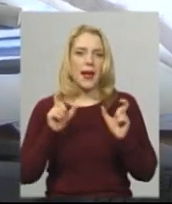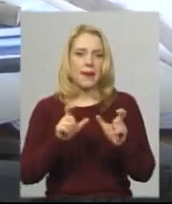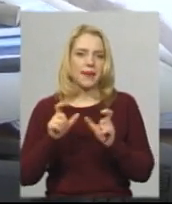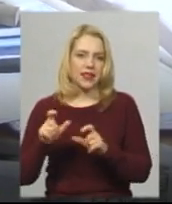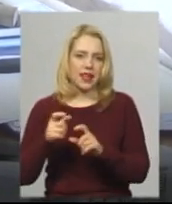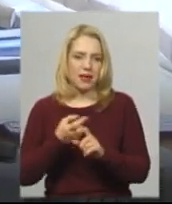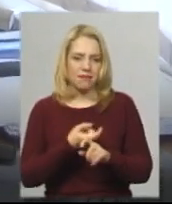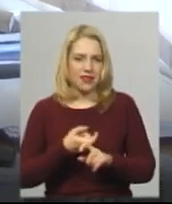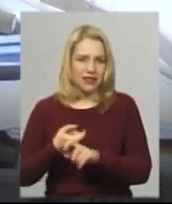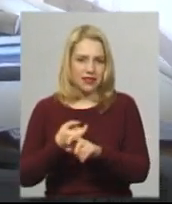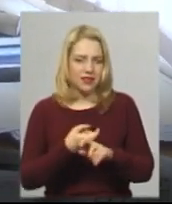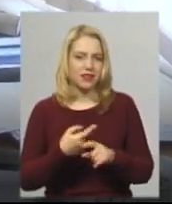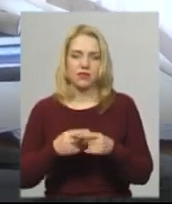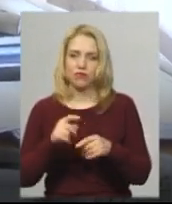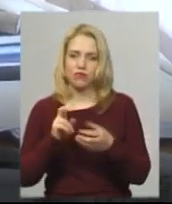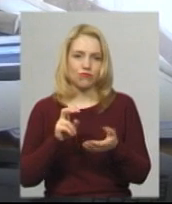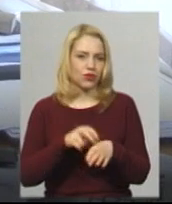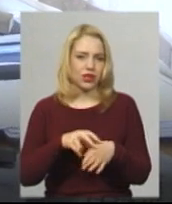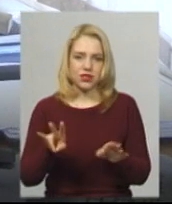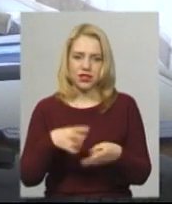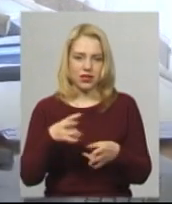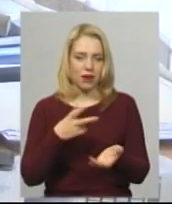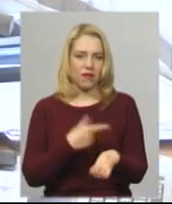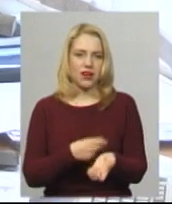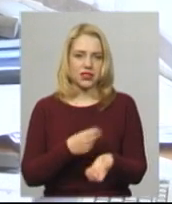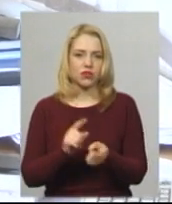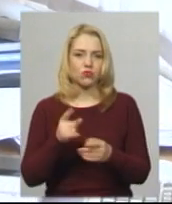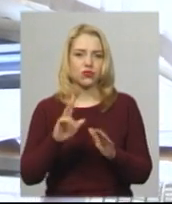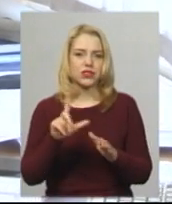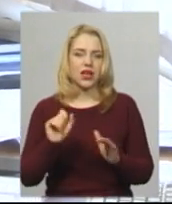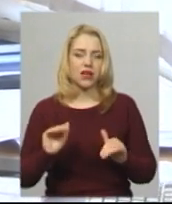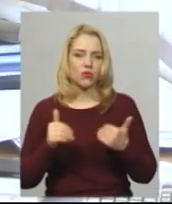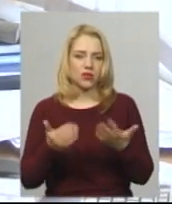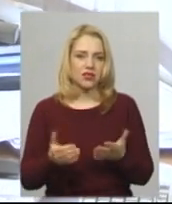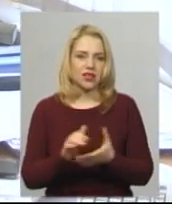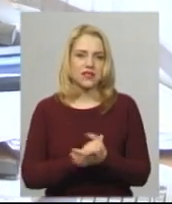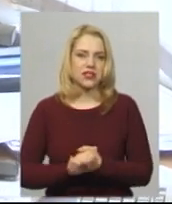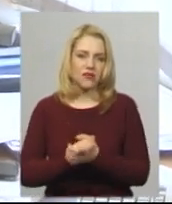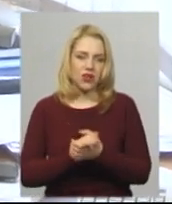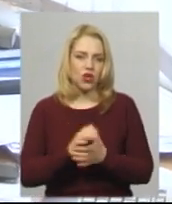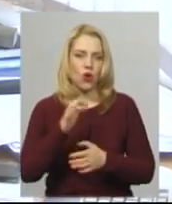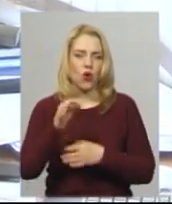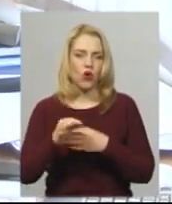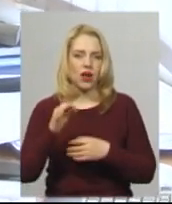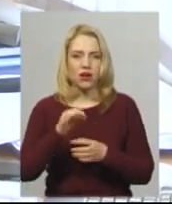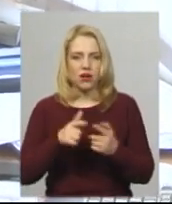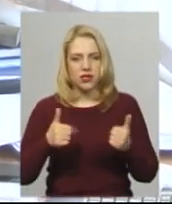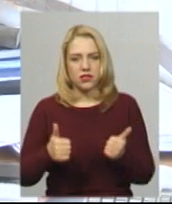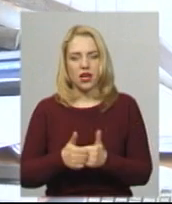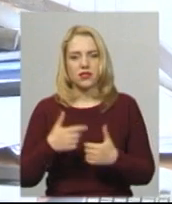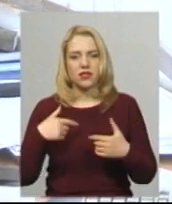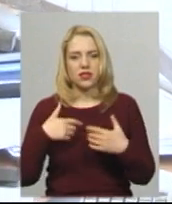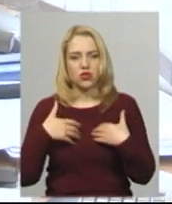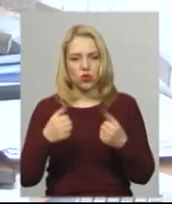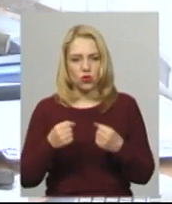що за рекомендаціями Всесвітньої організації охорони здоров'я, міністерства охорони здоров'я, за